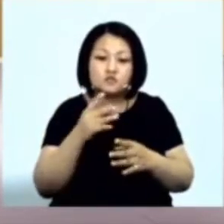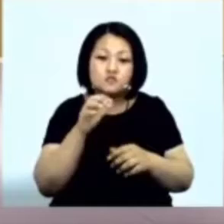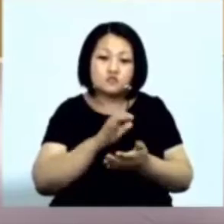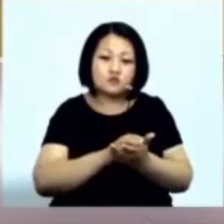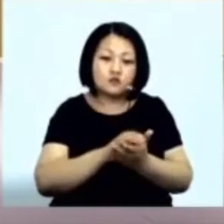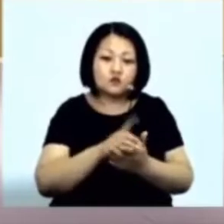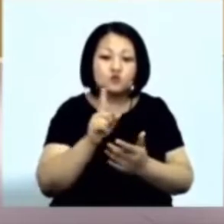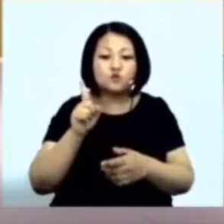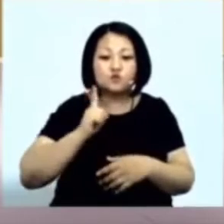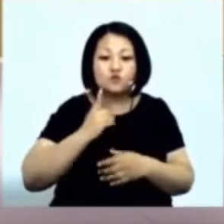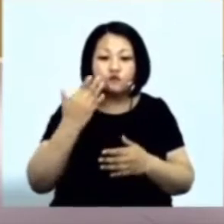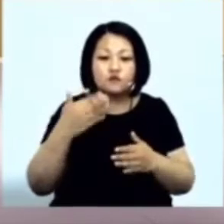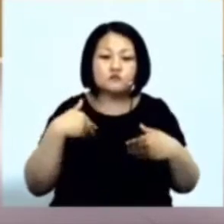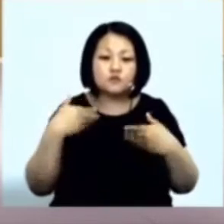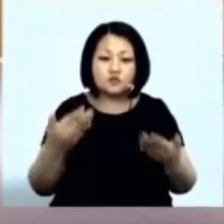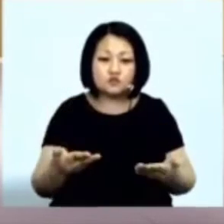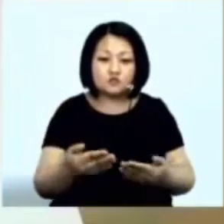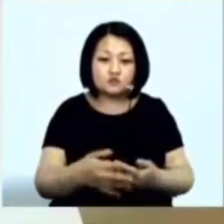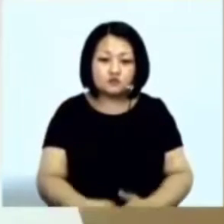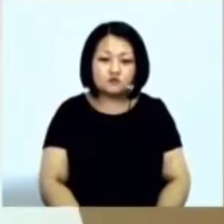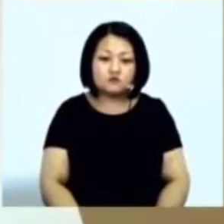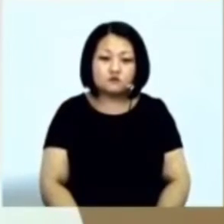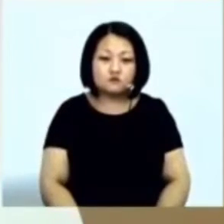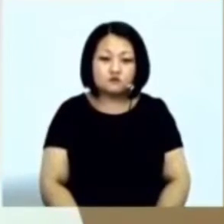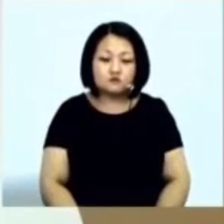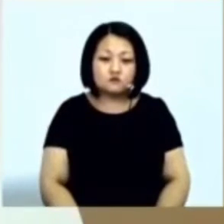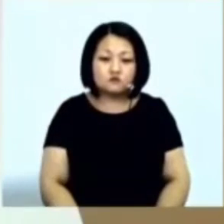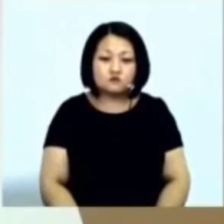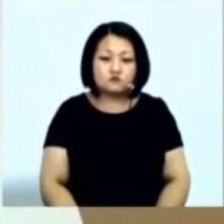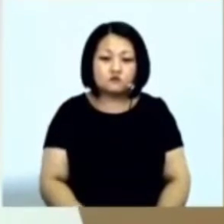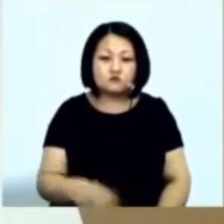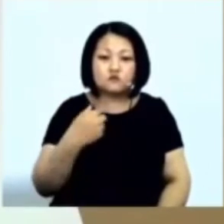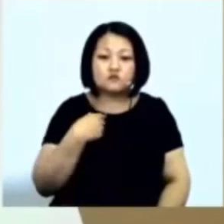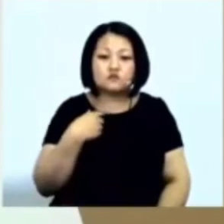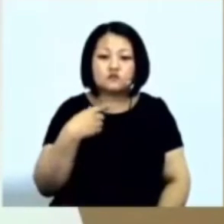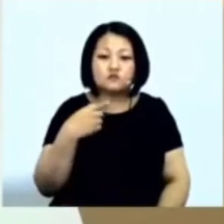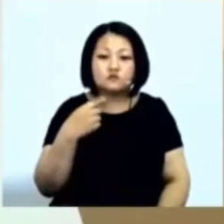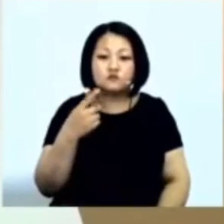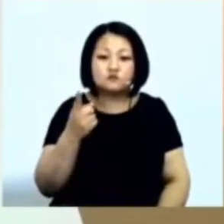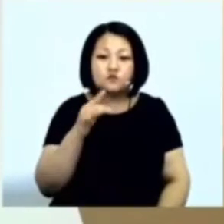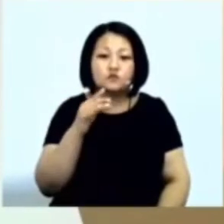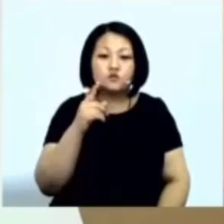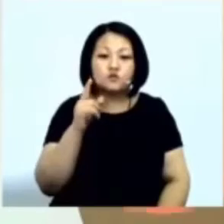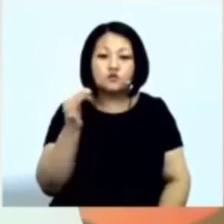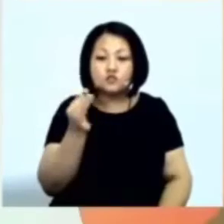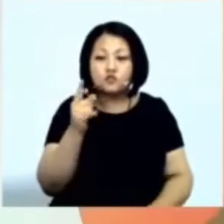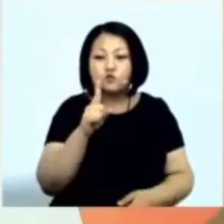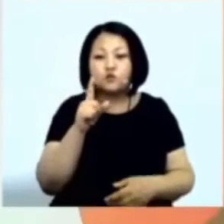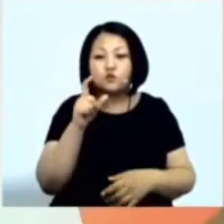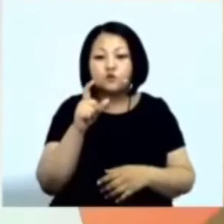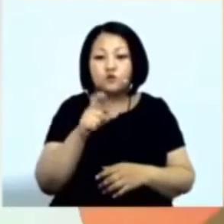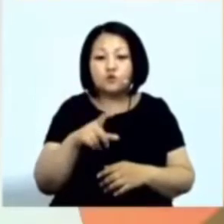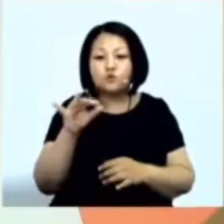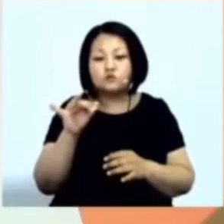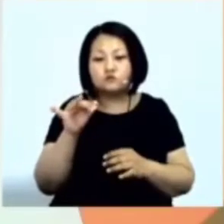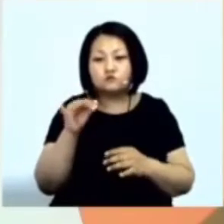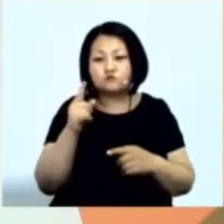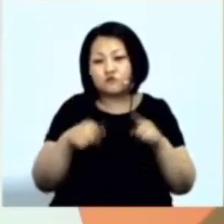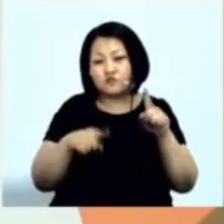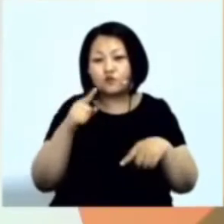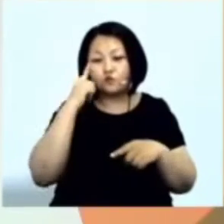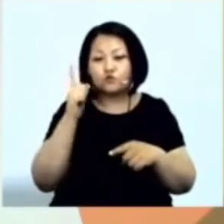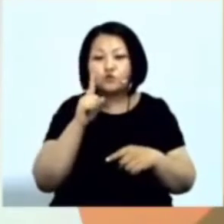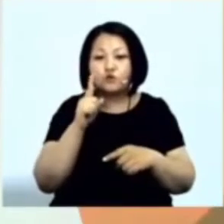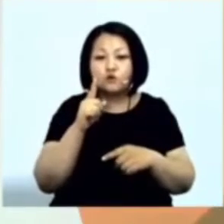предложения И мне иногда страшно Становится Что люди Боятся Что им позвонят Вот здесь В зале Находится человек